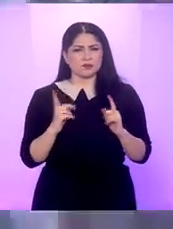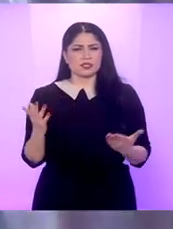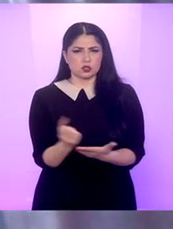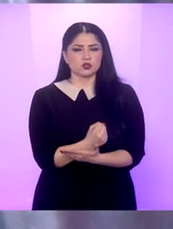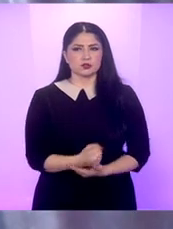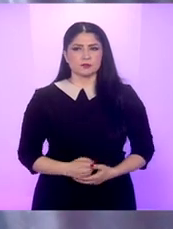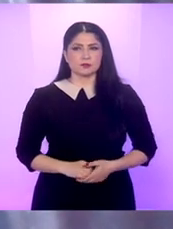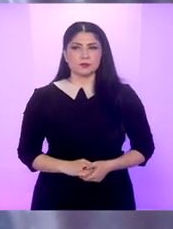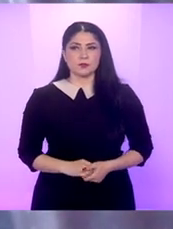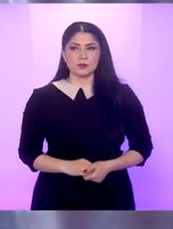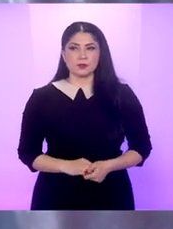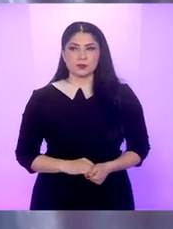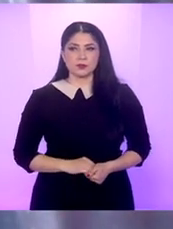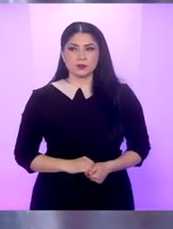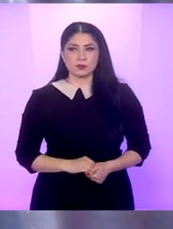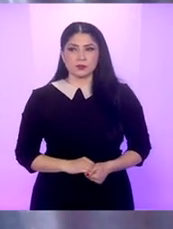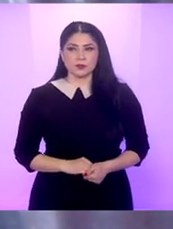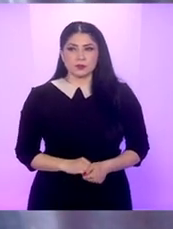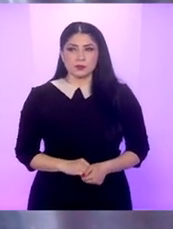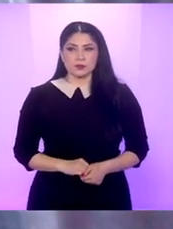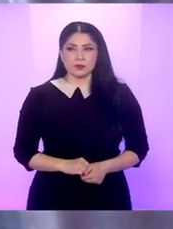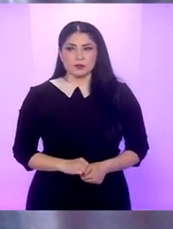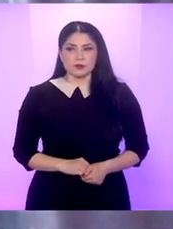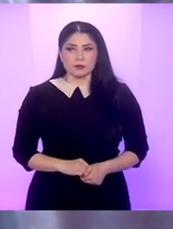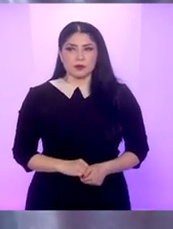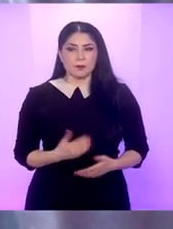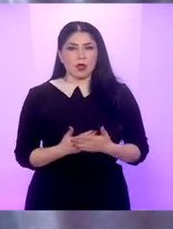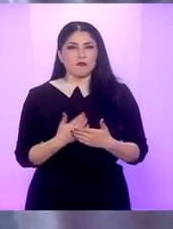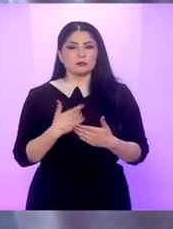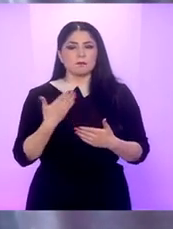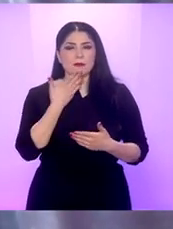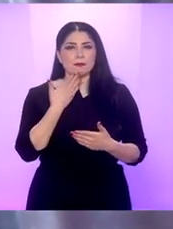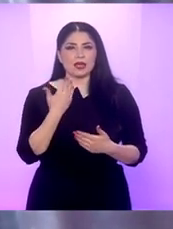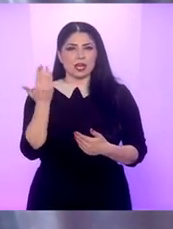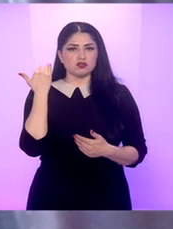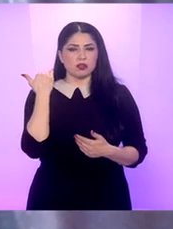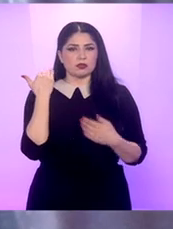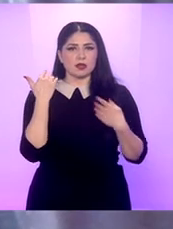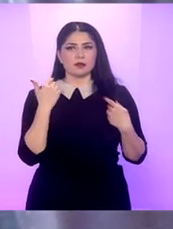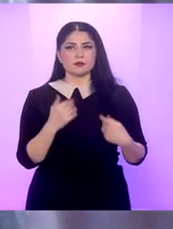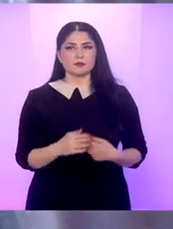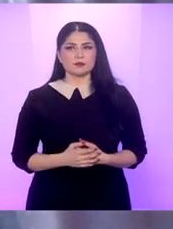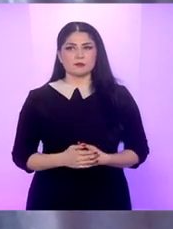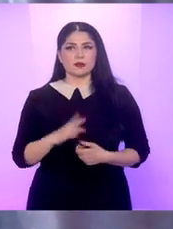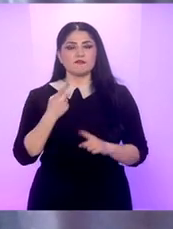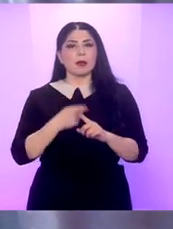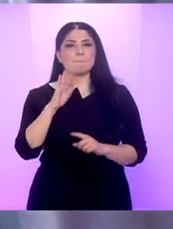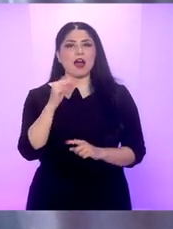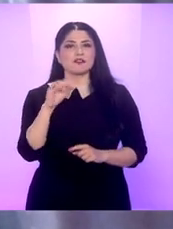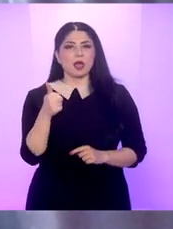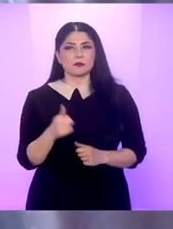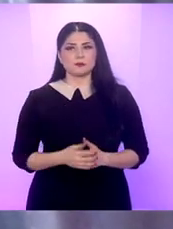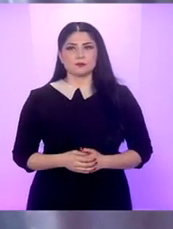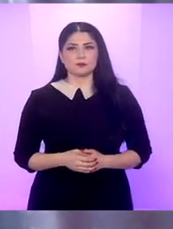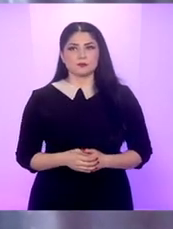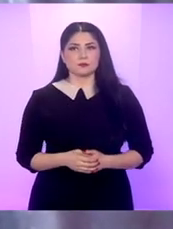câștige datorită premiilor de la recentele gale chiar la BAFTA Și în plus